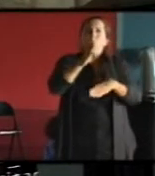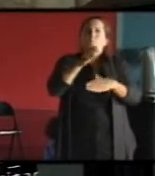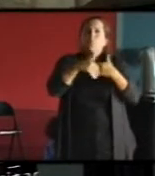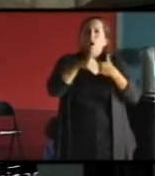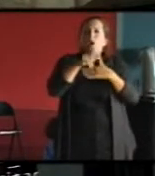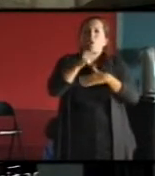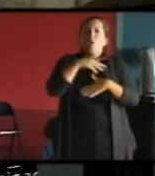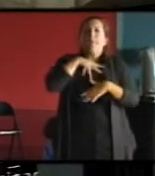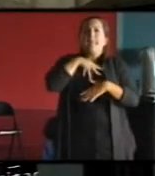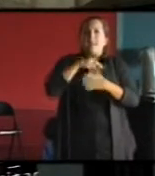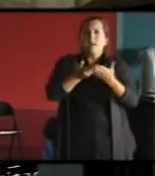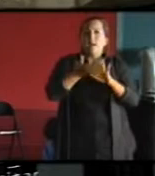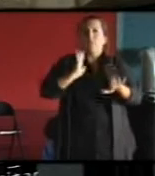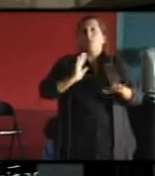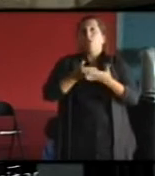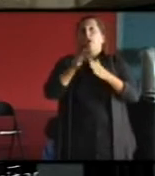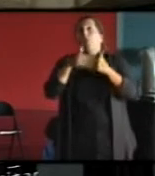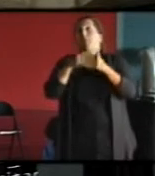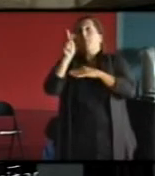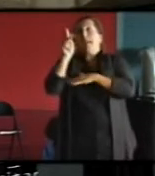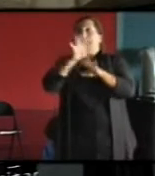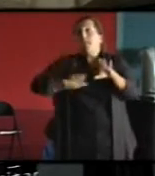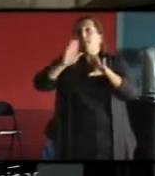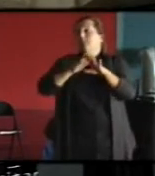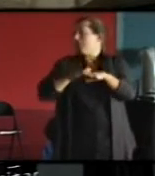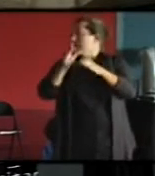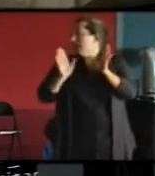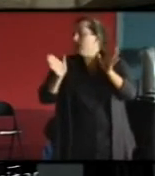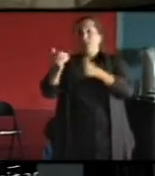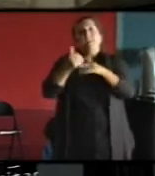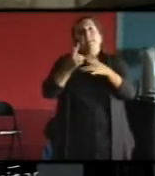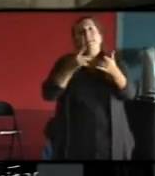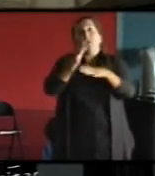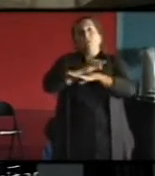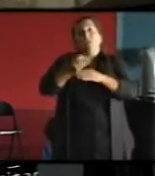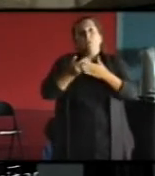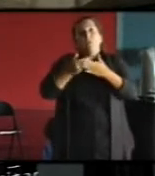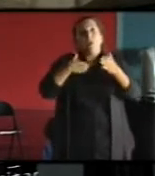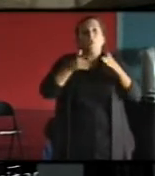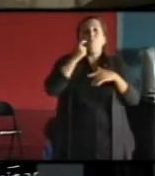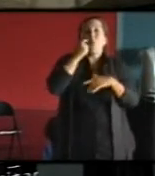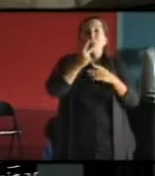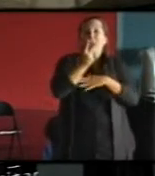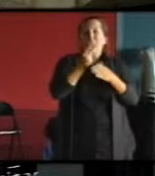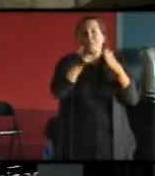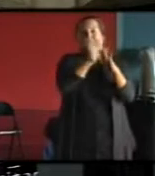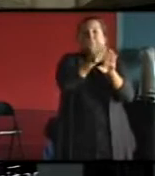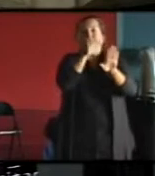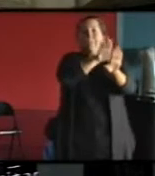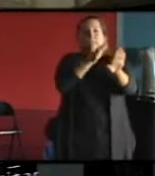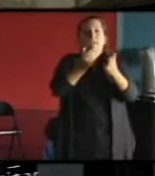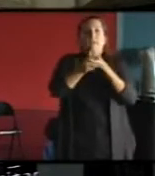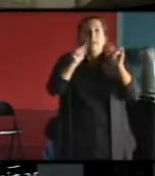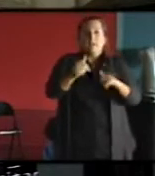le nord-est de Paris qui a été rénovée par Lacaton et Vassal qui est la mise en place d'une double peau là avec